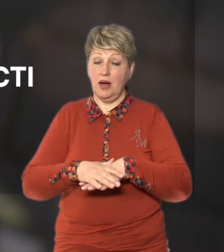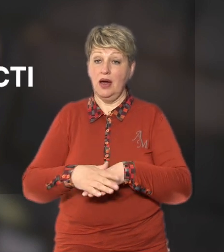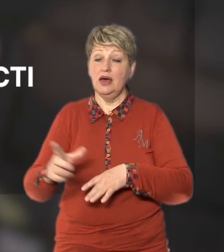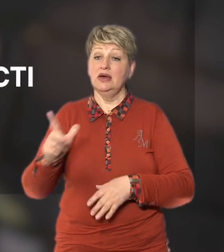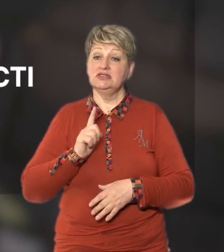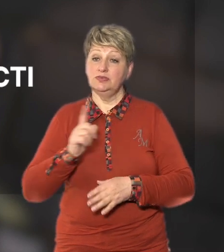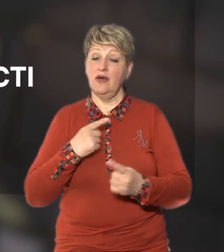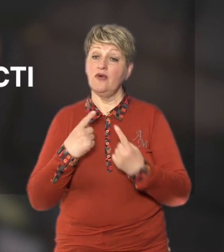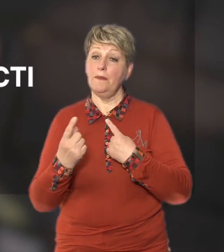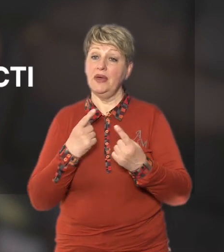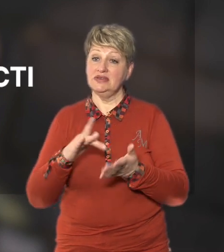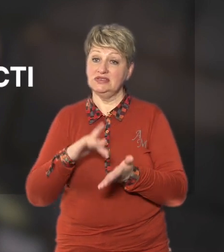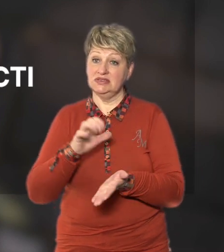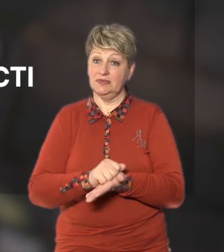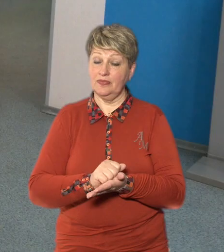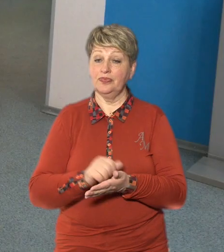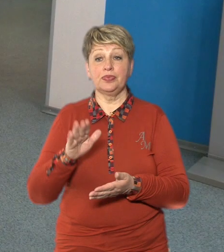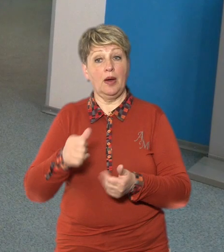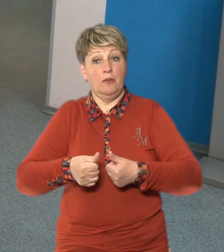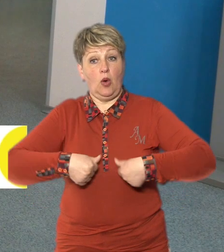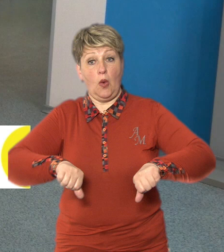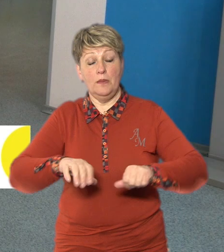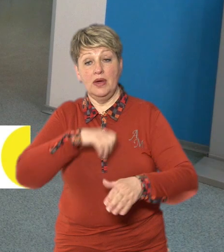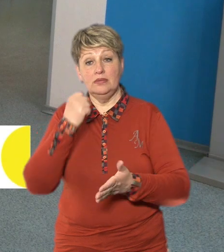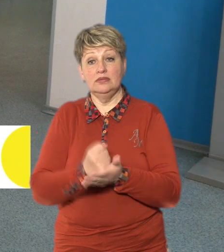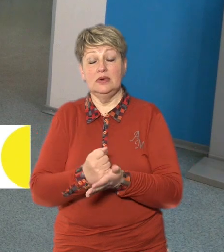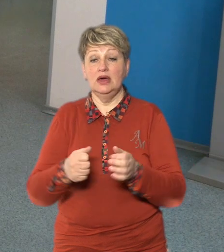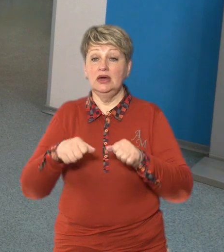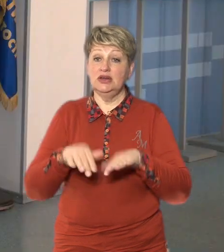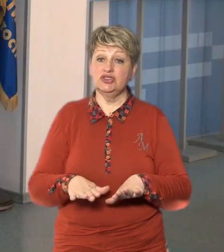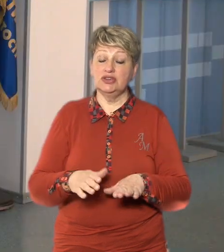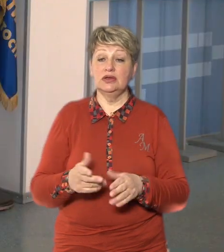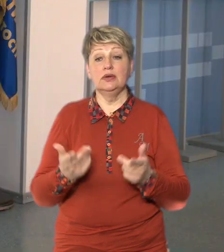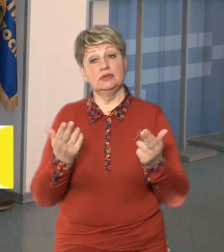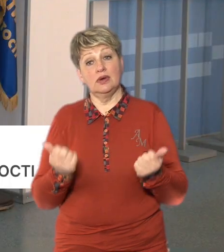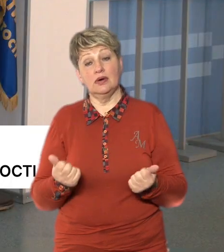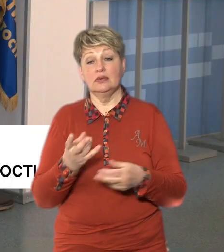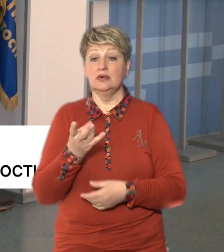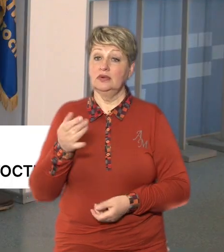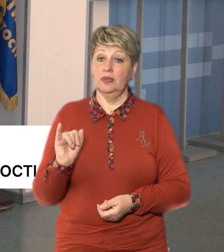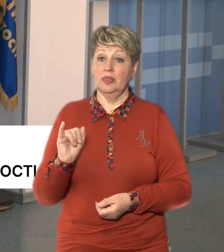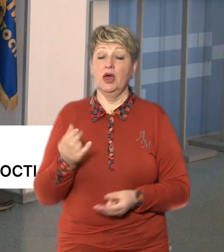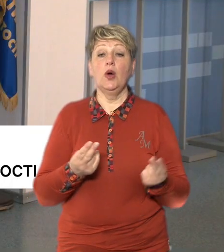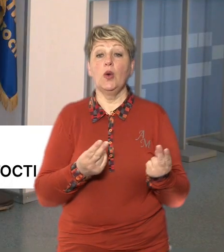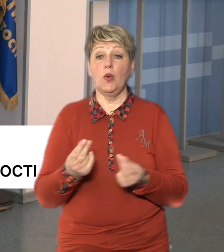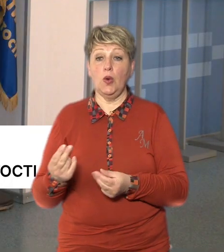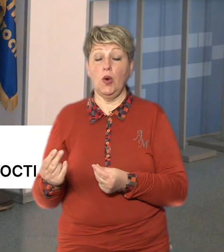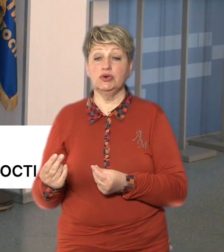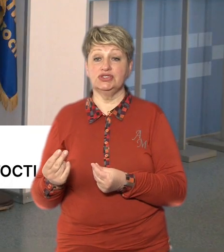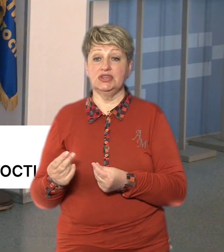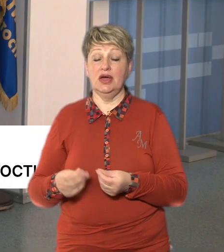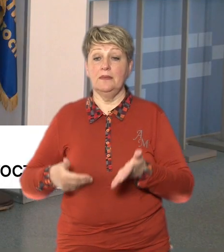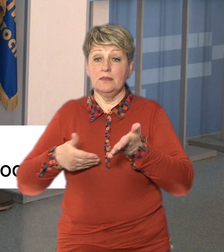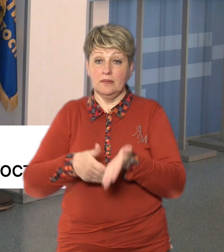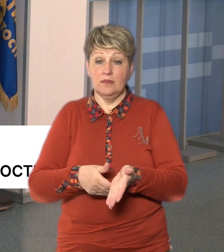центром зайнятості Потім комісія ухвалює рішення щодо надання чи відмови Кошти мікрогранту можна отримати